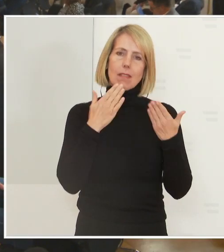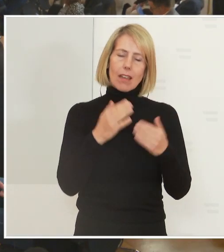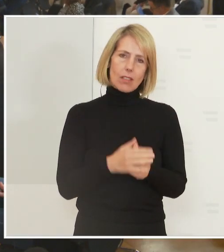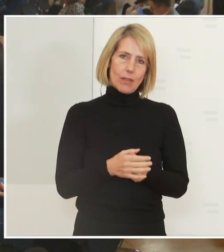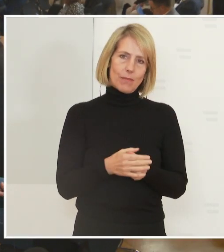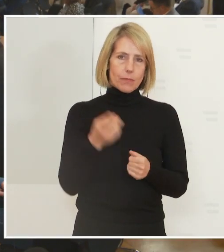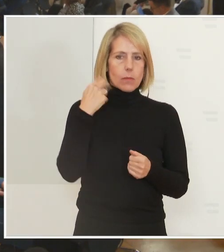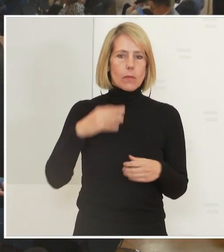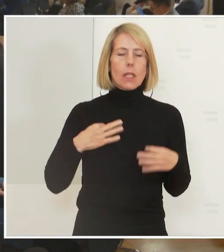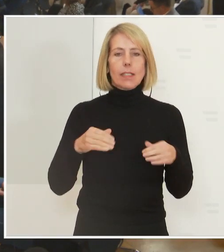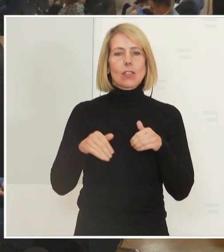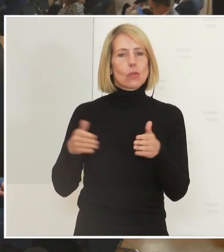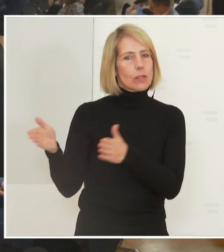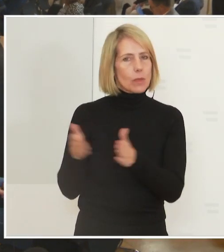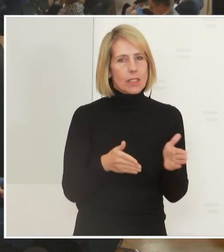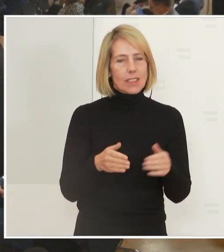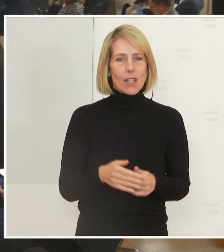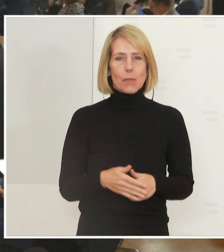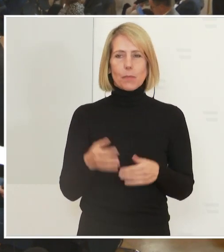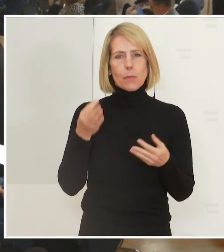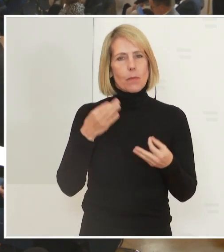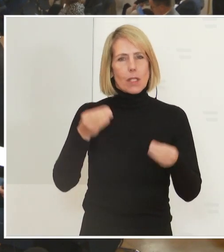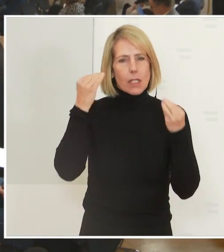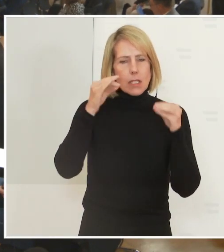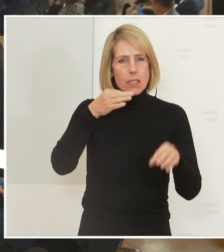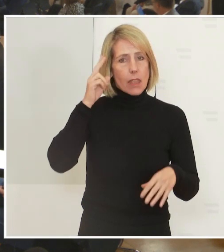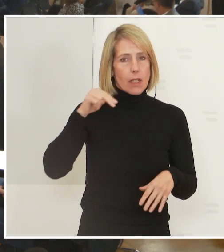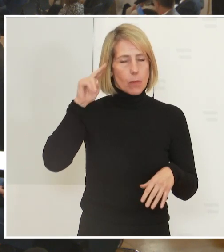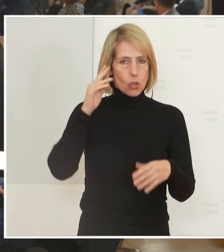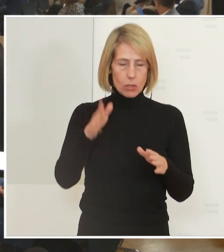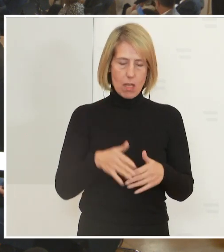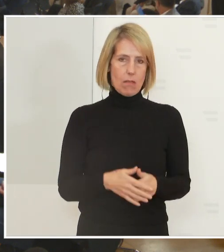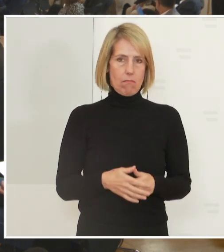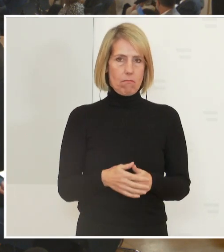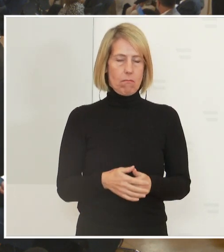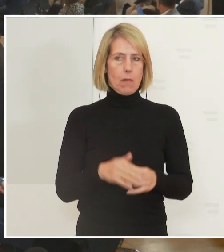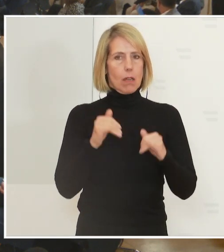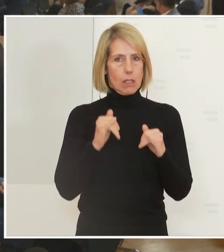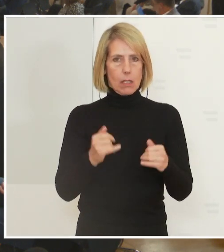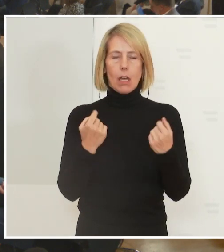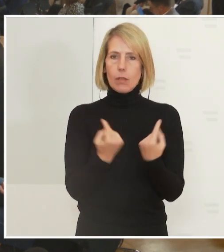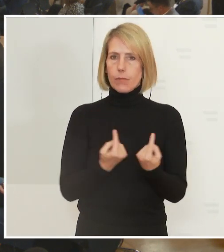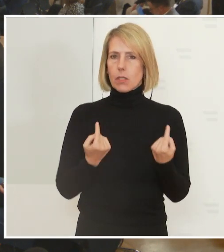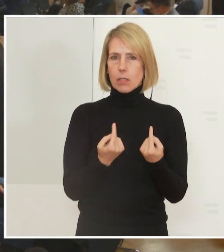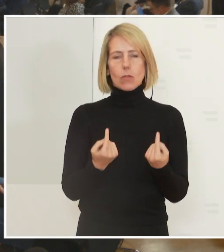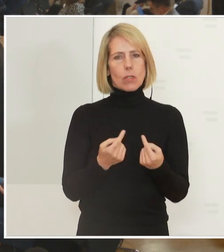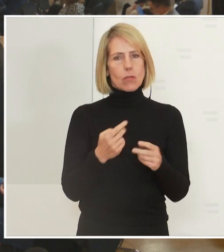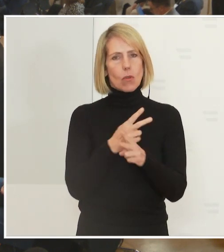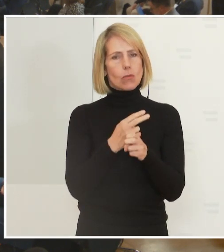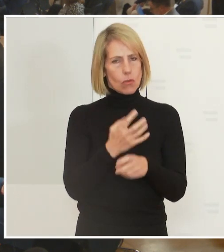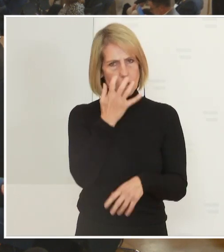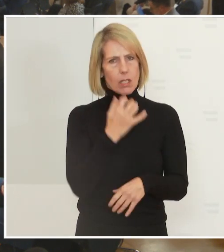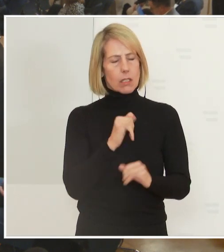Herr Gesundheitsminister, bitte. Sehr geehrte Damen und Herren. Ja, die Situation ist ernst in Österreich.